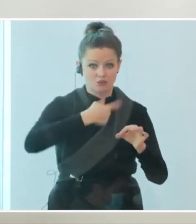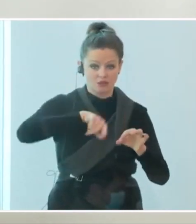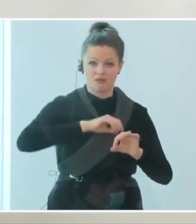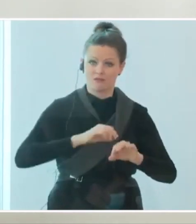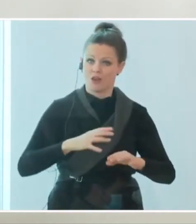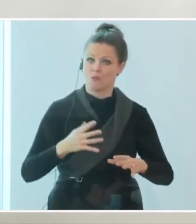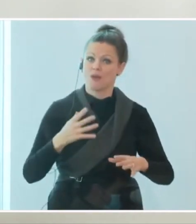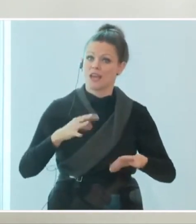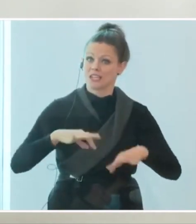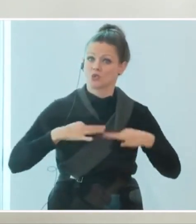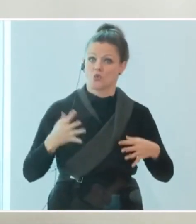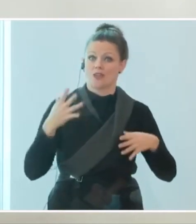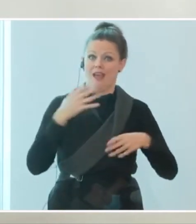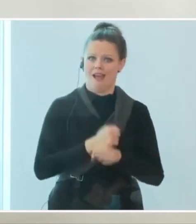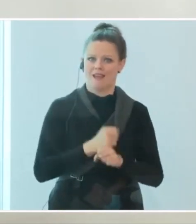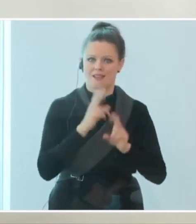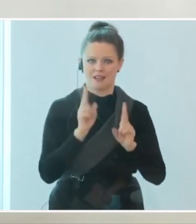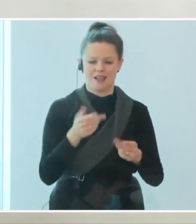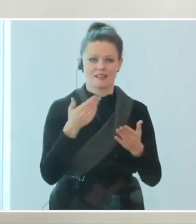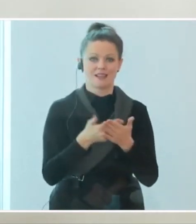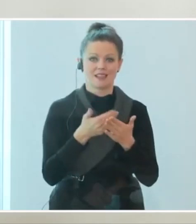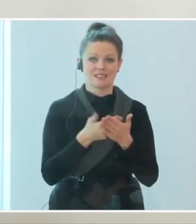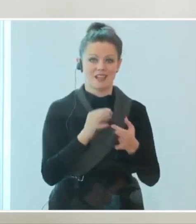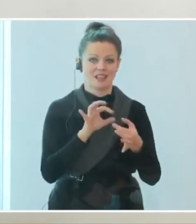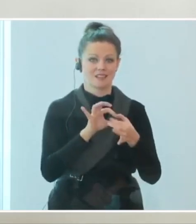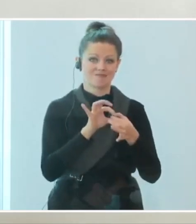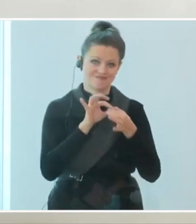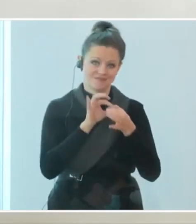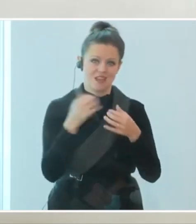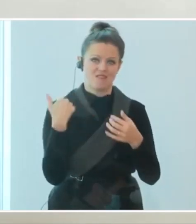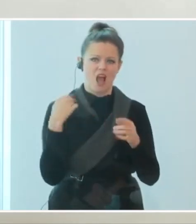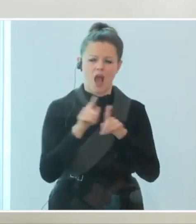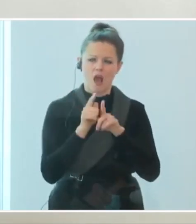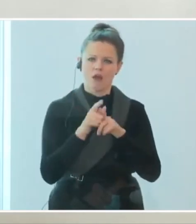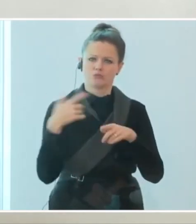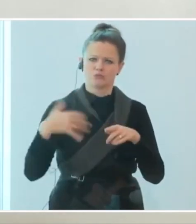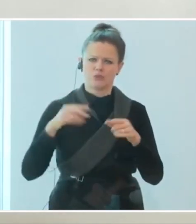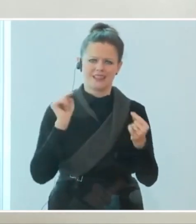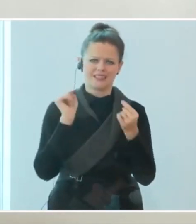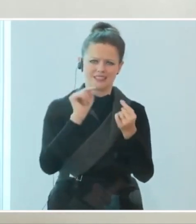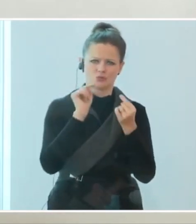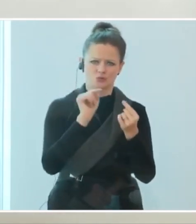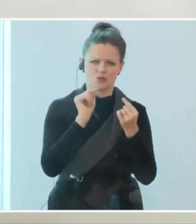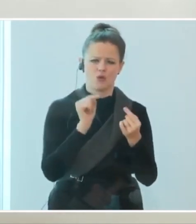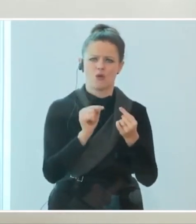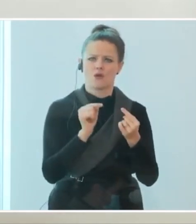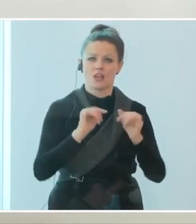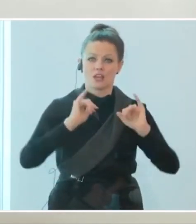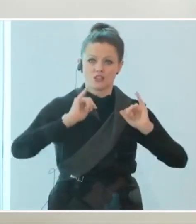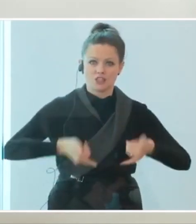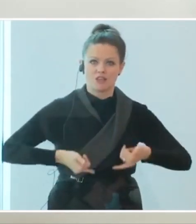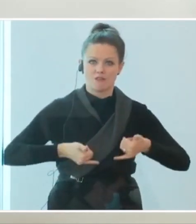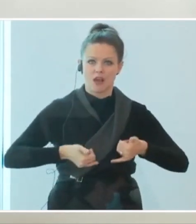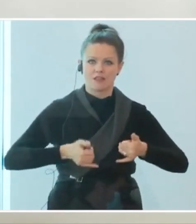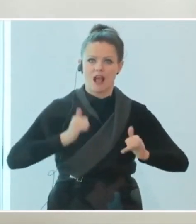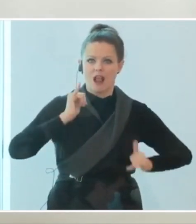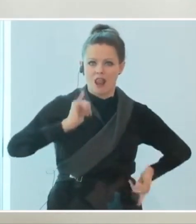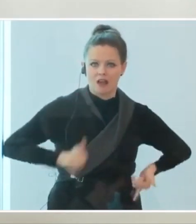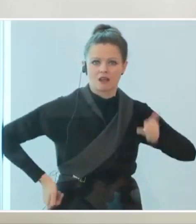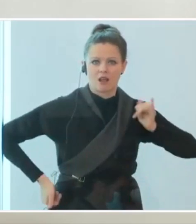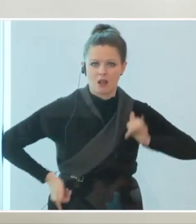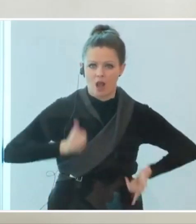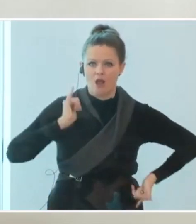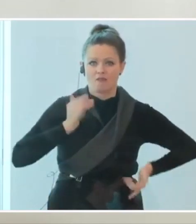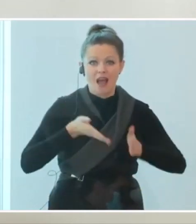gesund und das betrifft jetzt auch das viel diskutierte Skifahren, aber auch das Langlaufen und Eislaufen und was man halt im